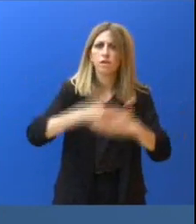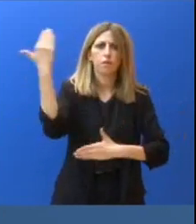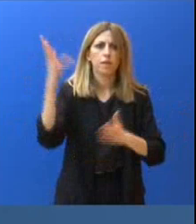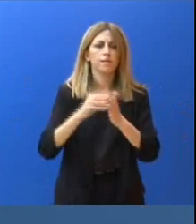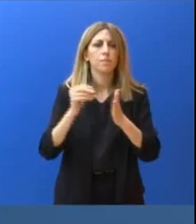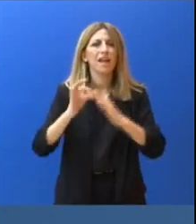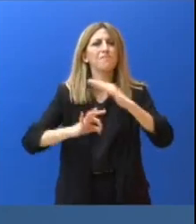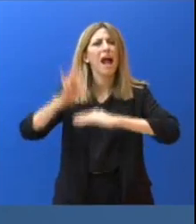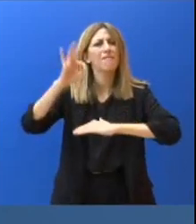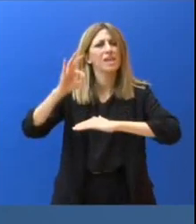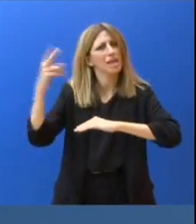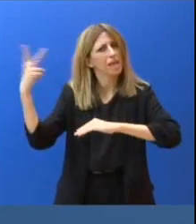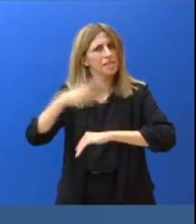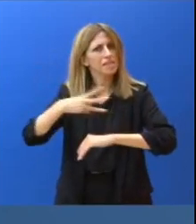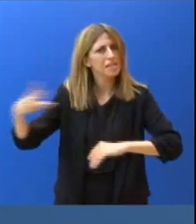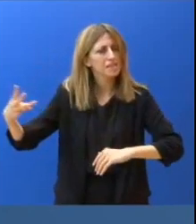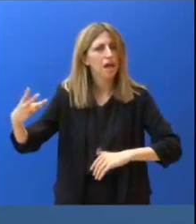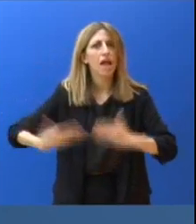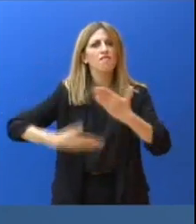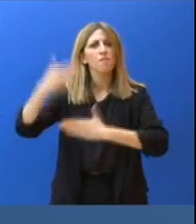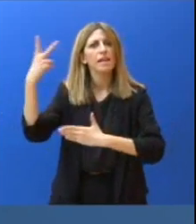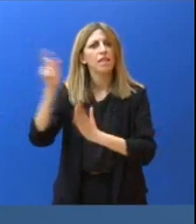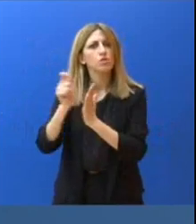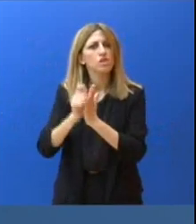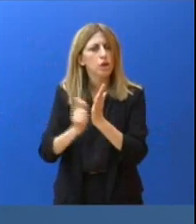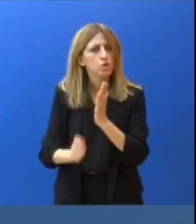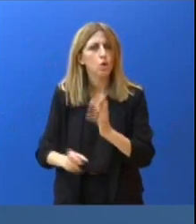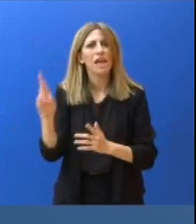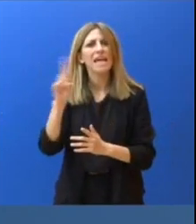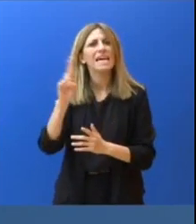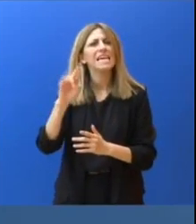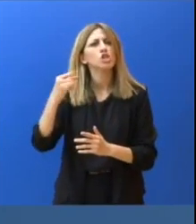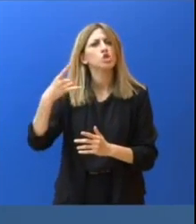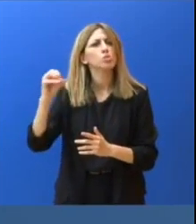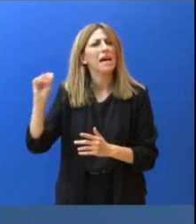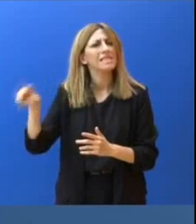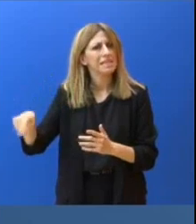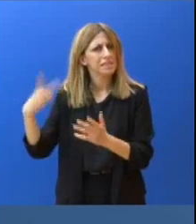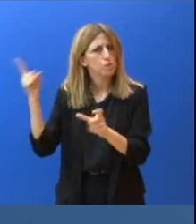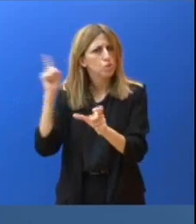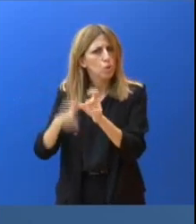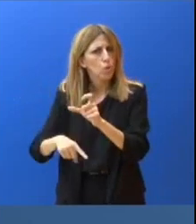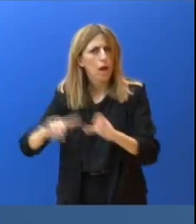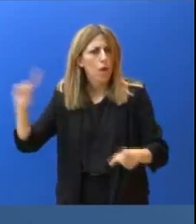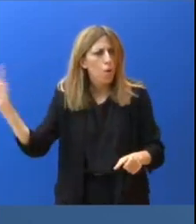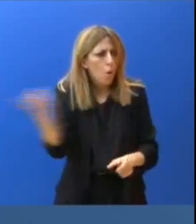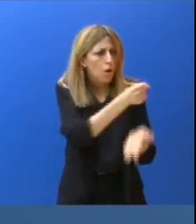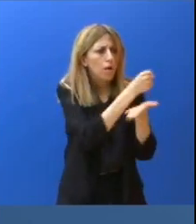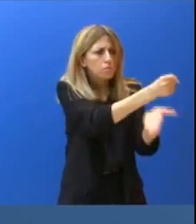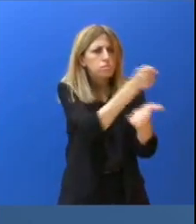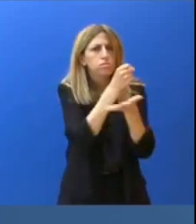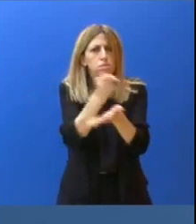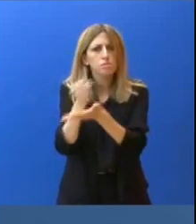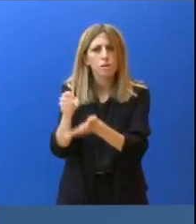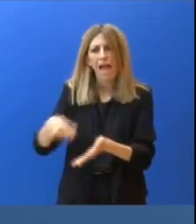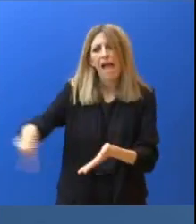συναδέλφου ή η εφημερίδα των συντακτών, ζωσπάστες και άλλα μέσα τα οποία ασκούν κριτική φυσικά στην κυβέρνηση συμμετείχαν κανονικά στην καμπάνια. Δεν υπήρχε λοιπόν καμία